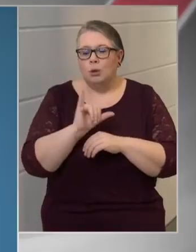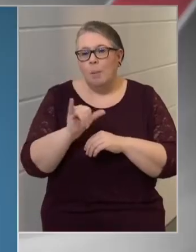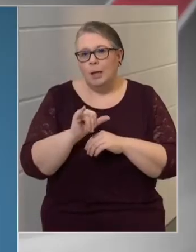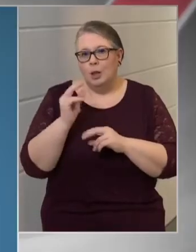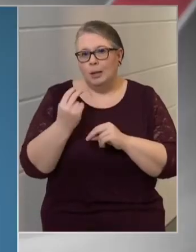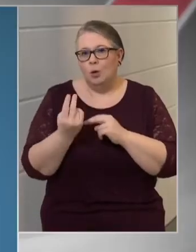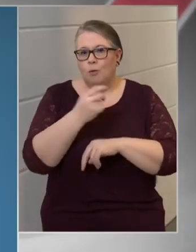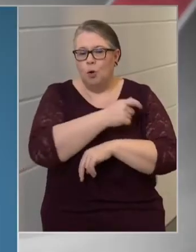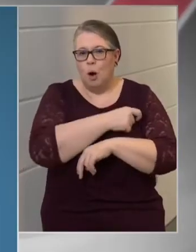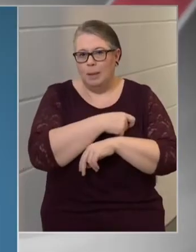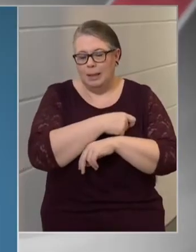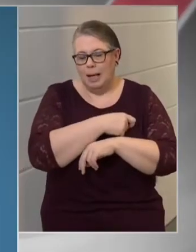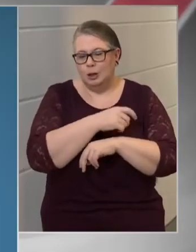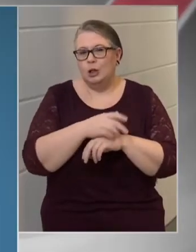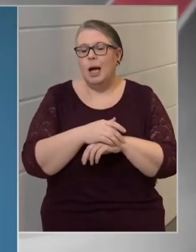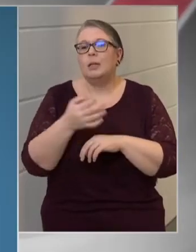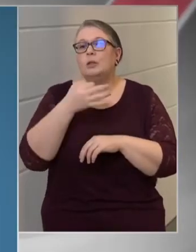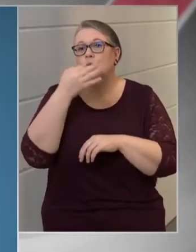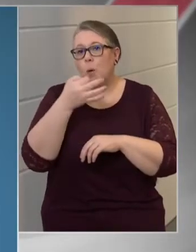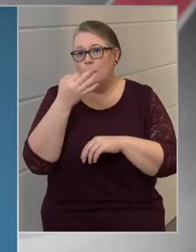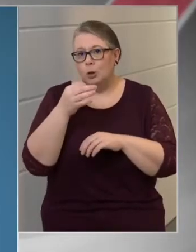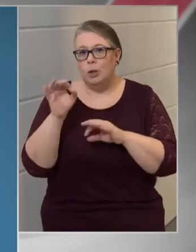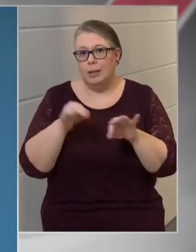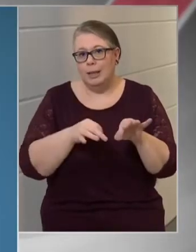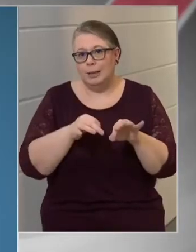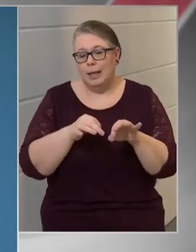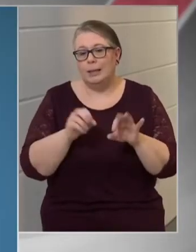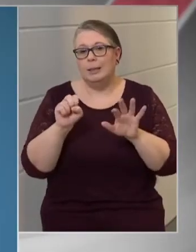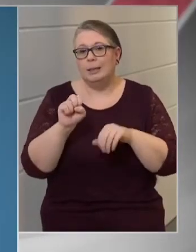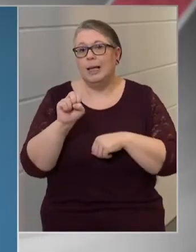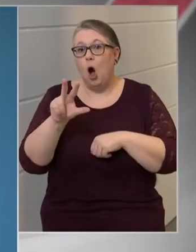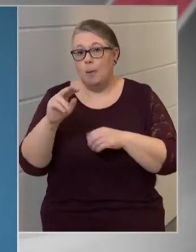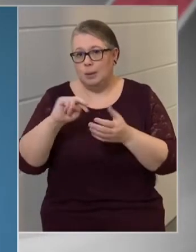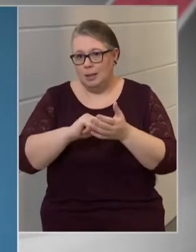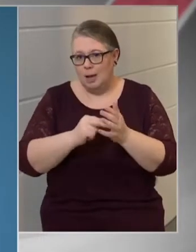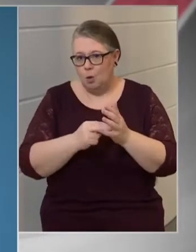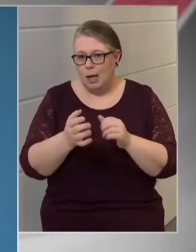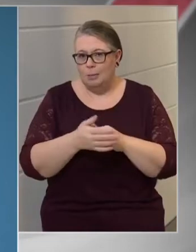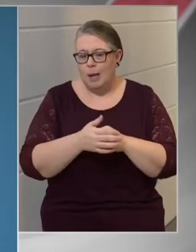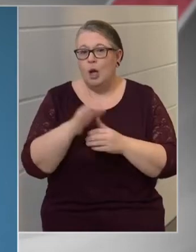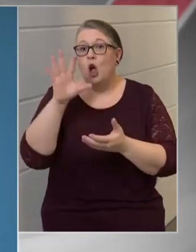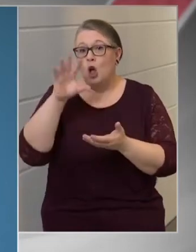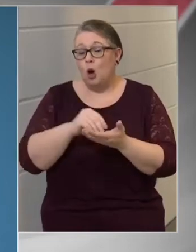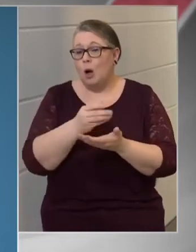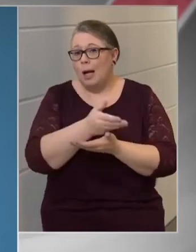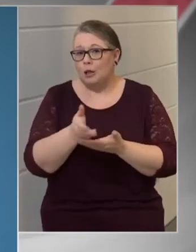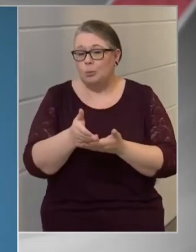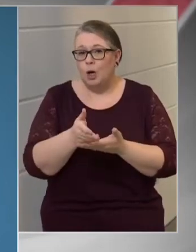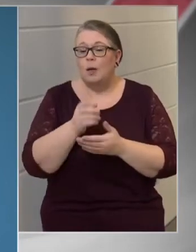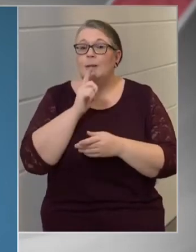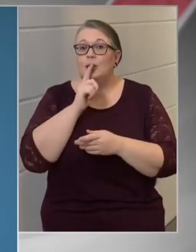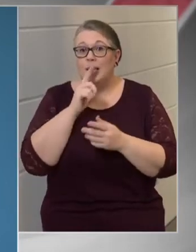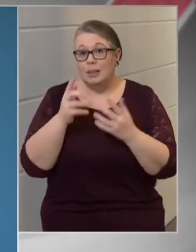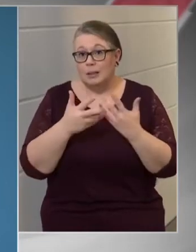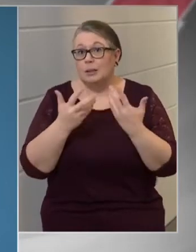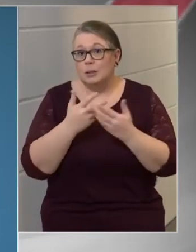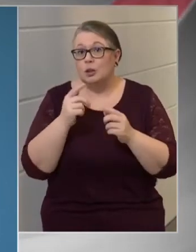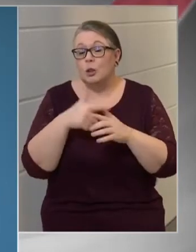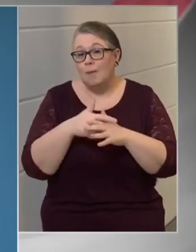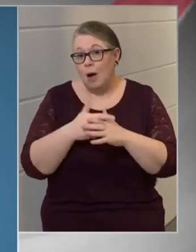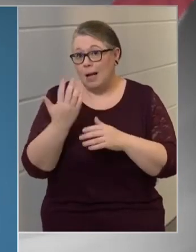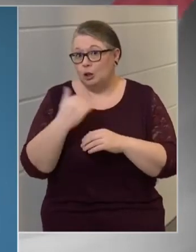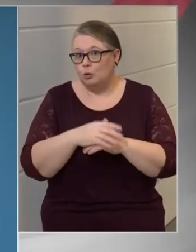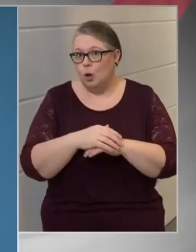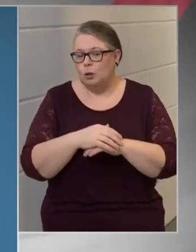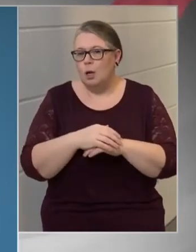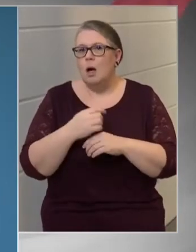szolgáltott teljesítő rendőreink szombaton intézkedtek Budapest 13. kerületében az egyik lakásban, csendháborítás miatt ebben